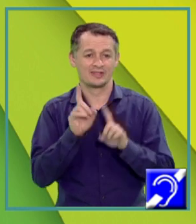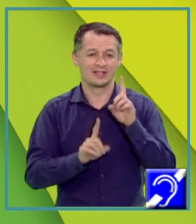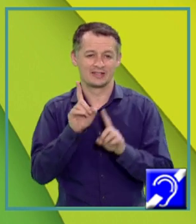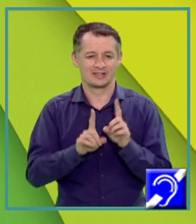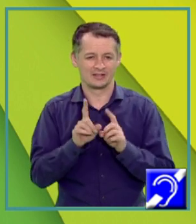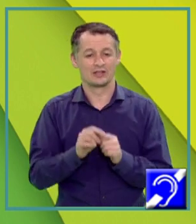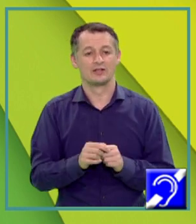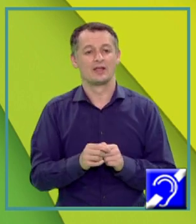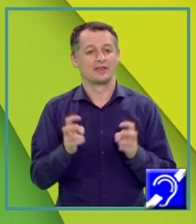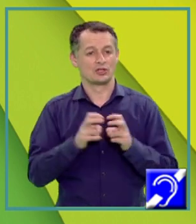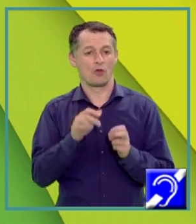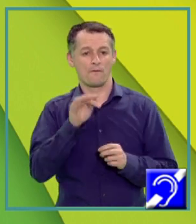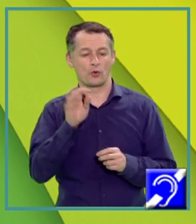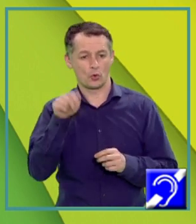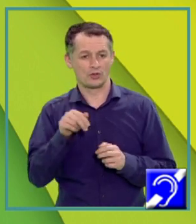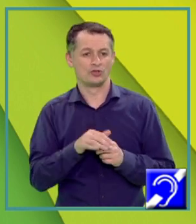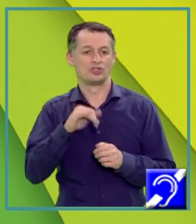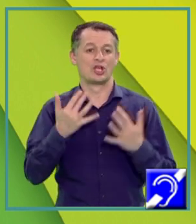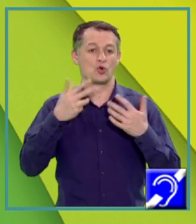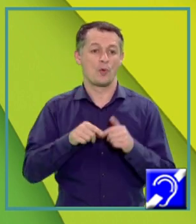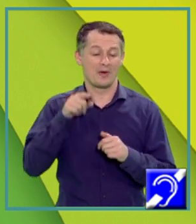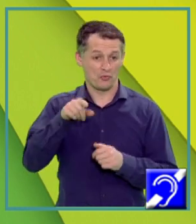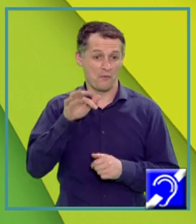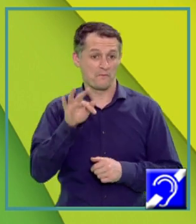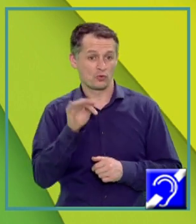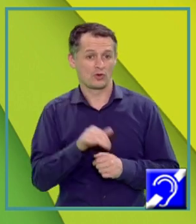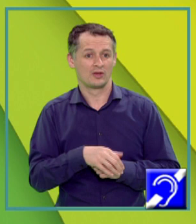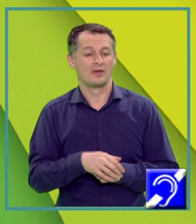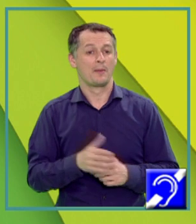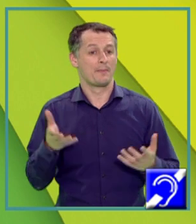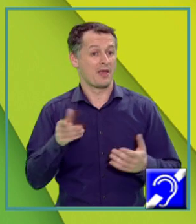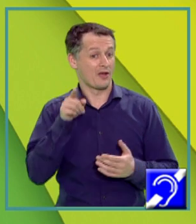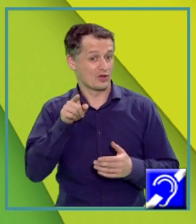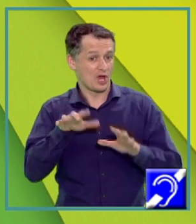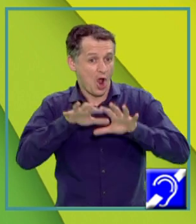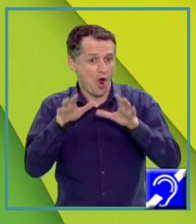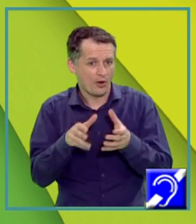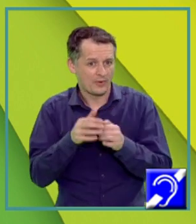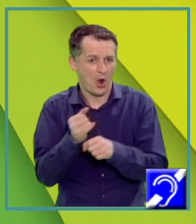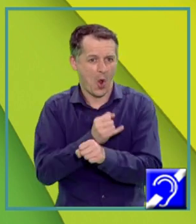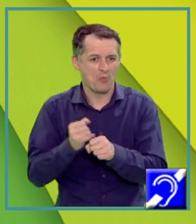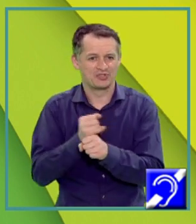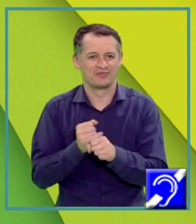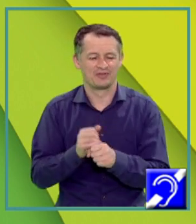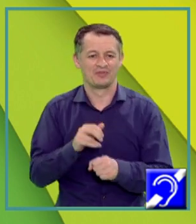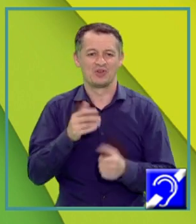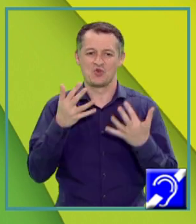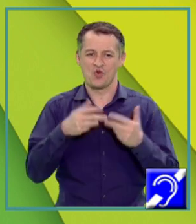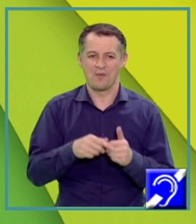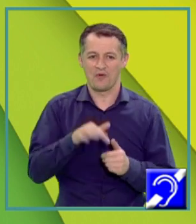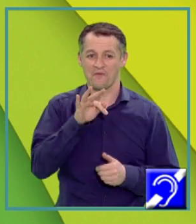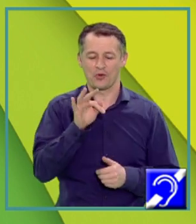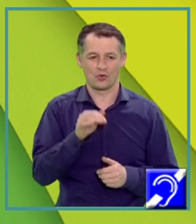energia unui foton și de numărul fotonilor incidenți pe corpul respectiv, observăm că numărul